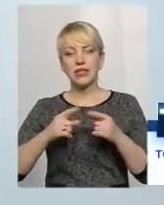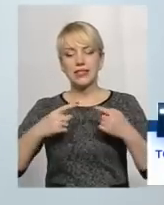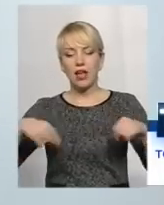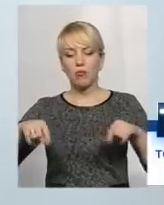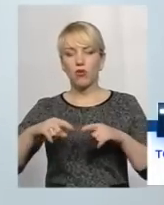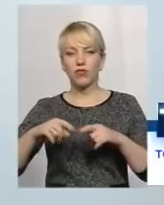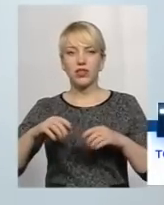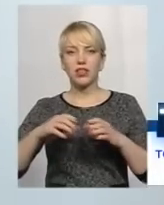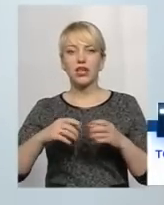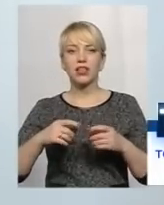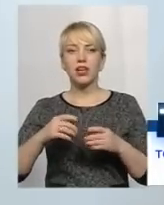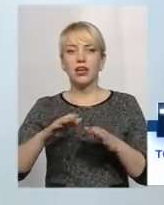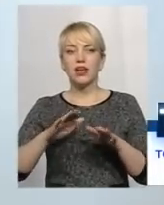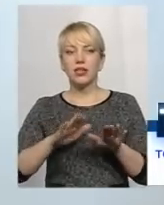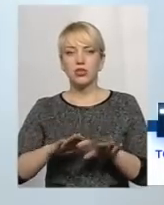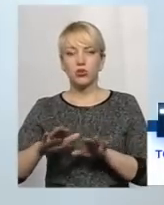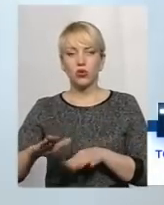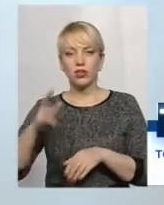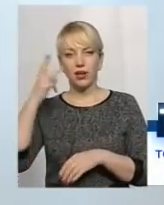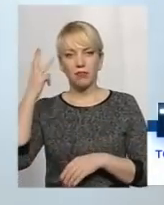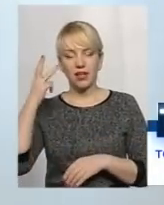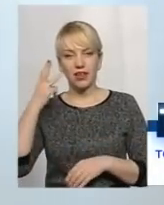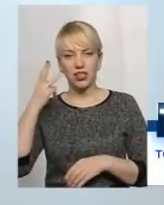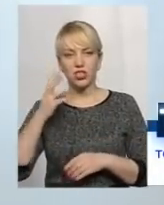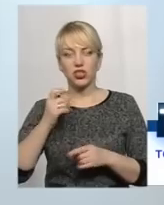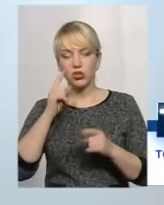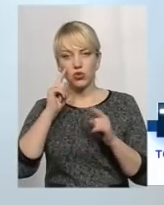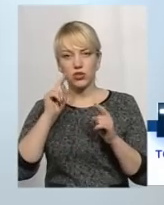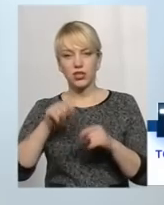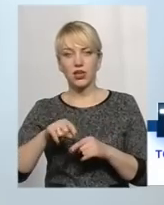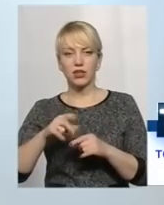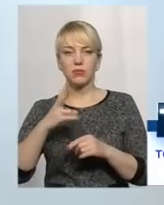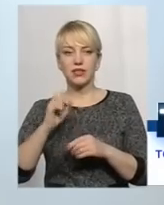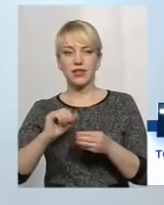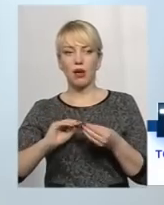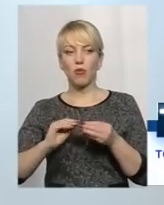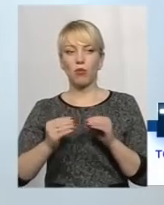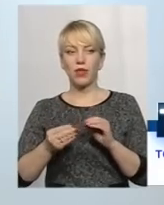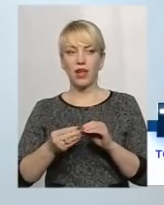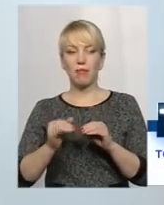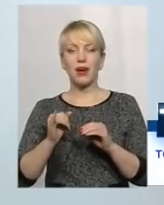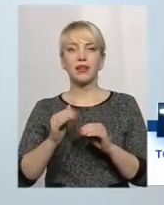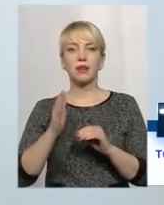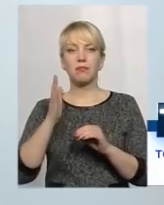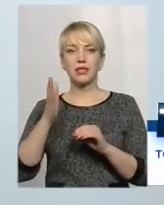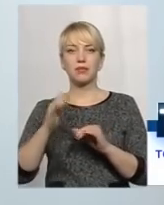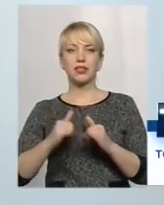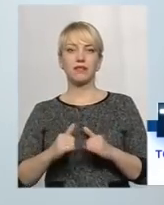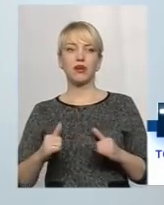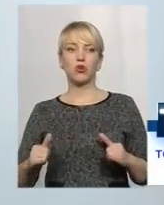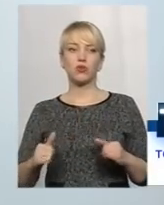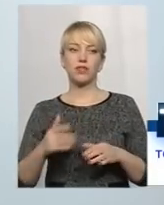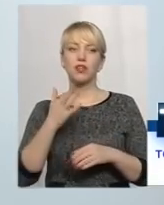Хмельниччини і не лише. Зокрема, зосередимося сьогодні на проблемах та перспективах розвитку